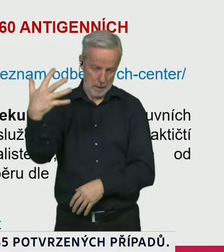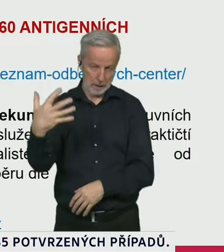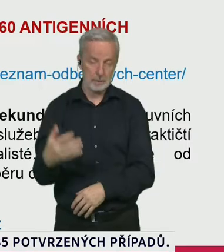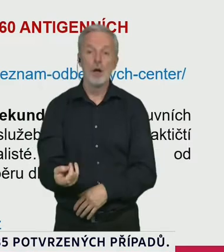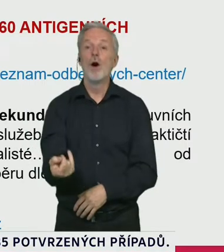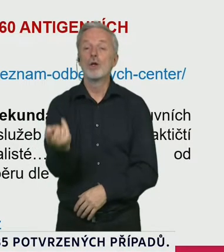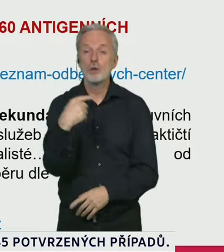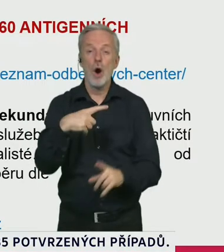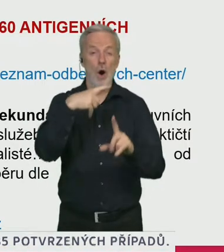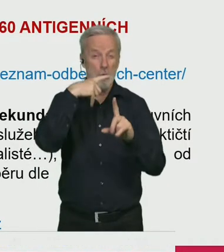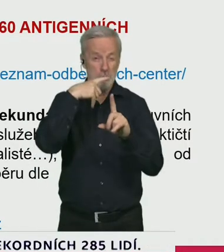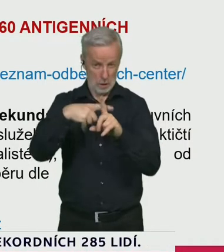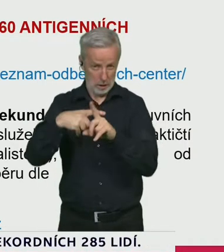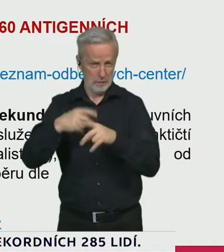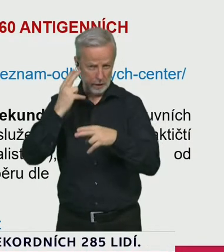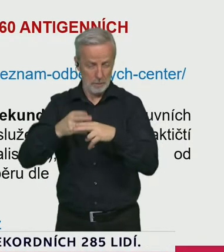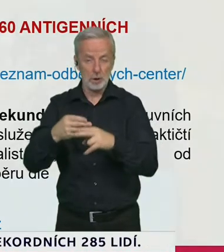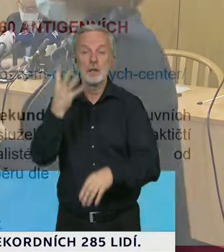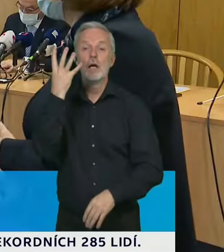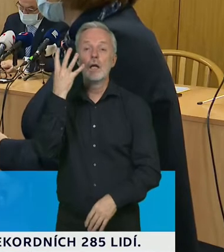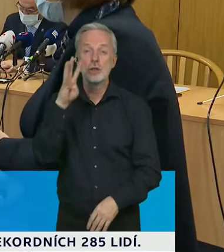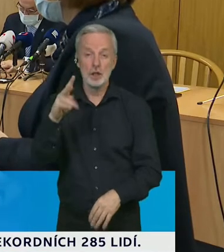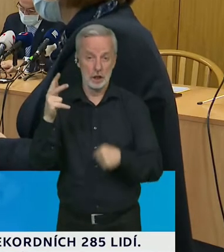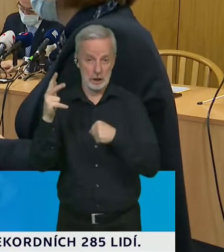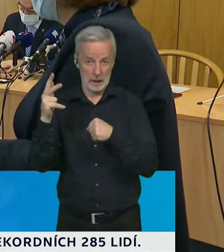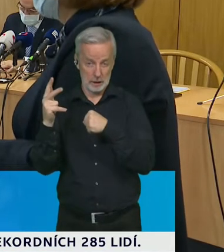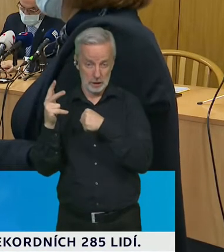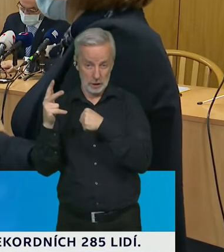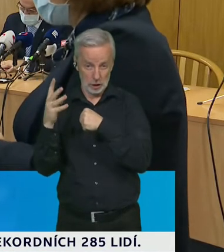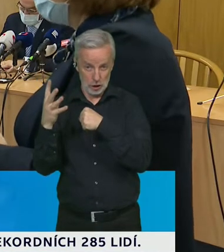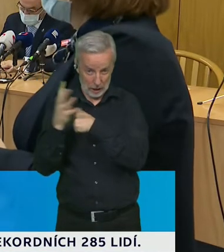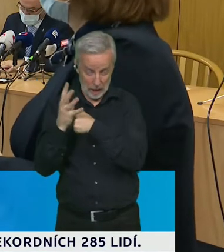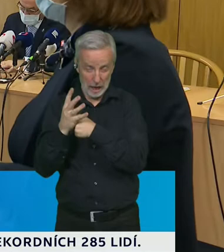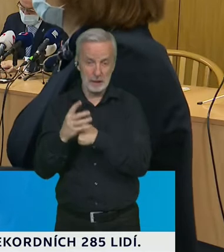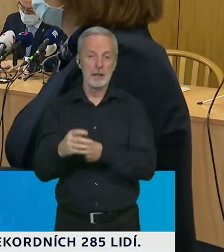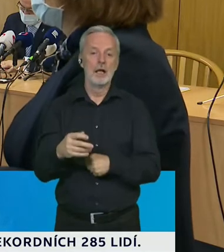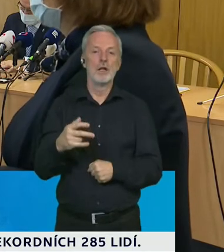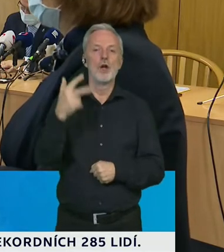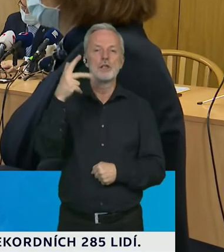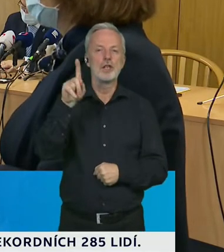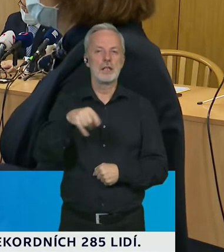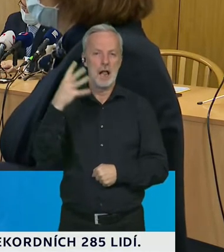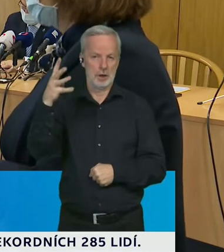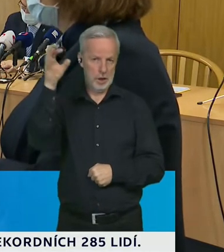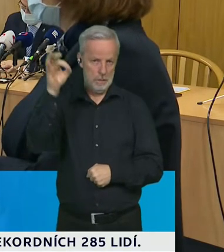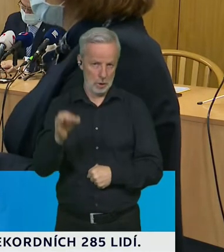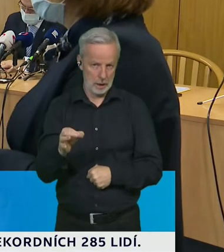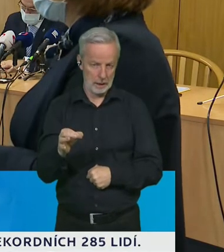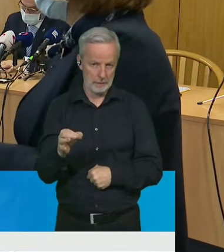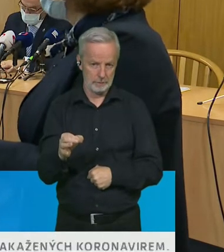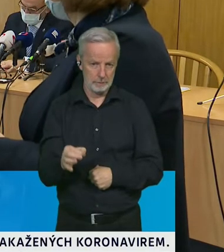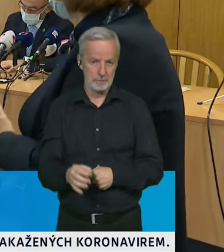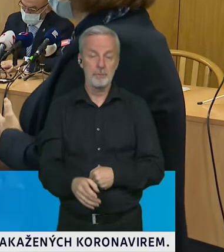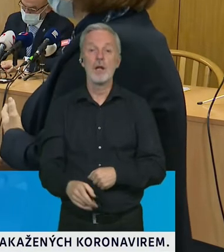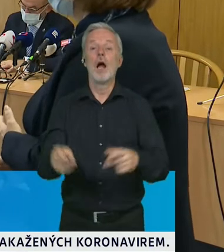bylo 414, tedy 3,4%. A je tady potřeba říci, že